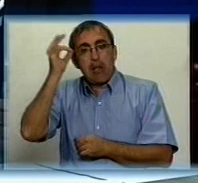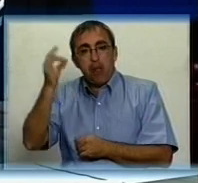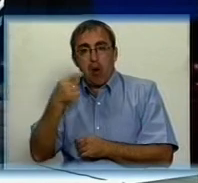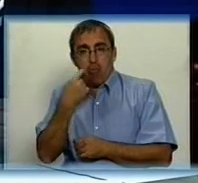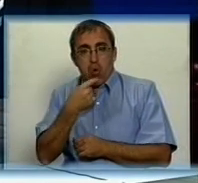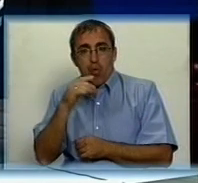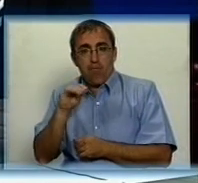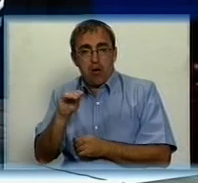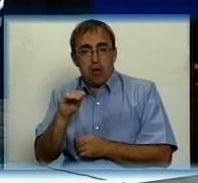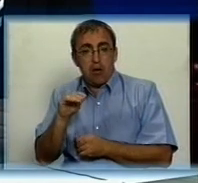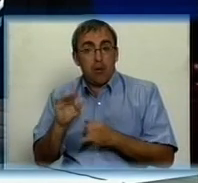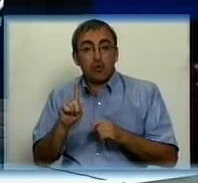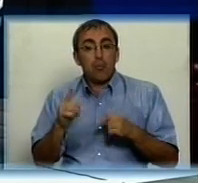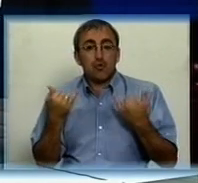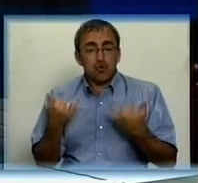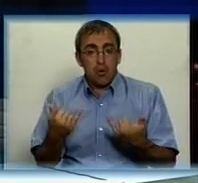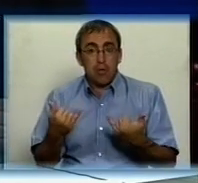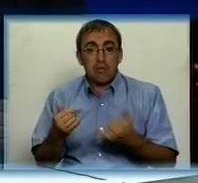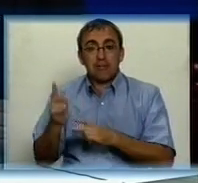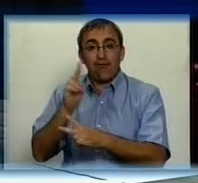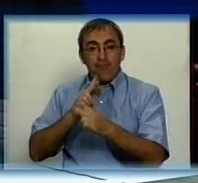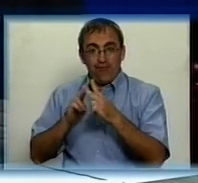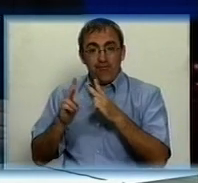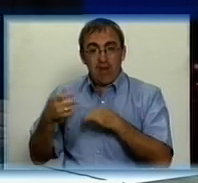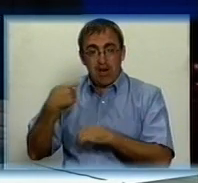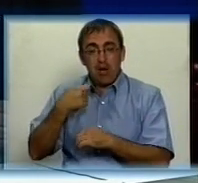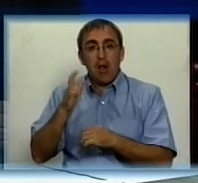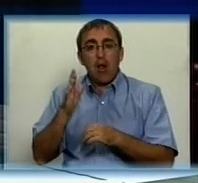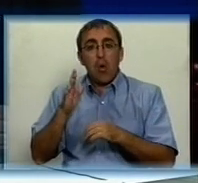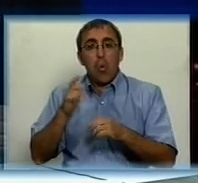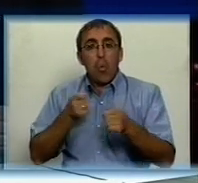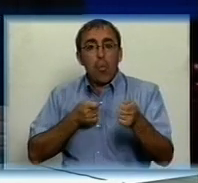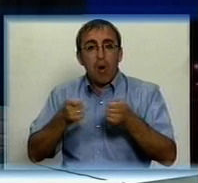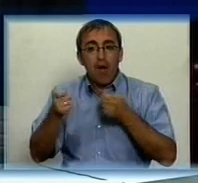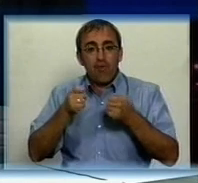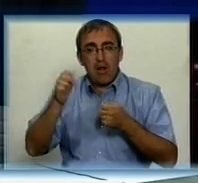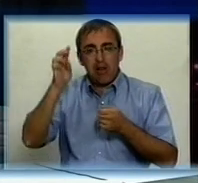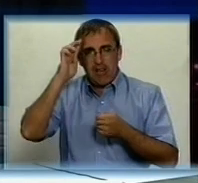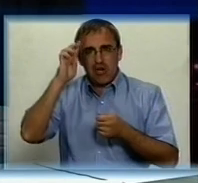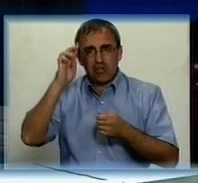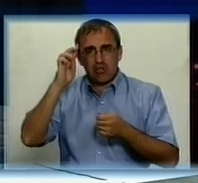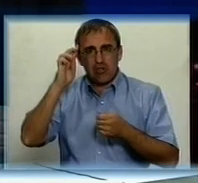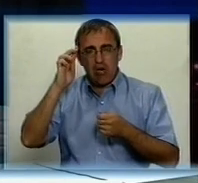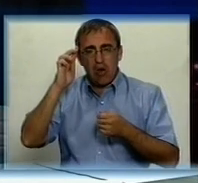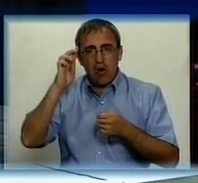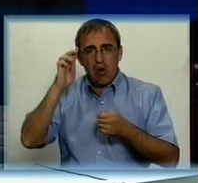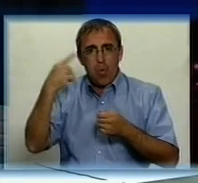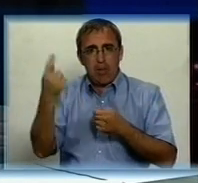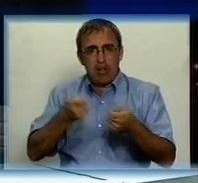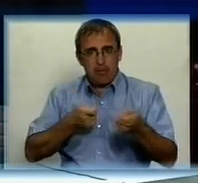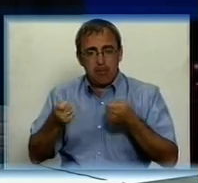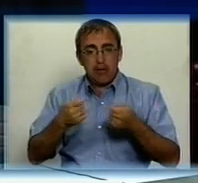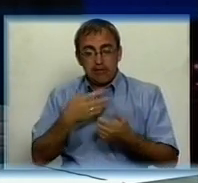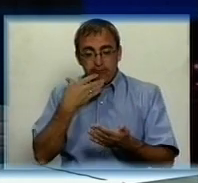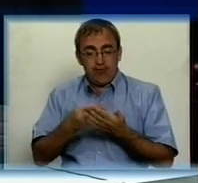що сьогодні до нас звертається безпосередньо в управління освіти науки і облдержадміністрації з приводу того, що в свій